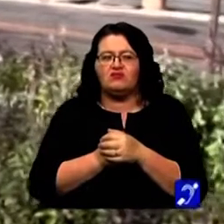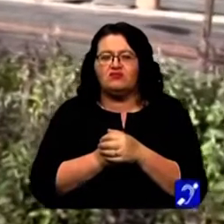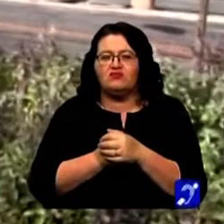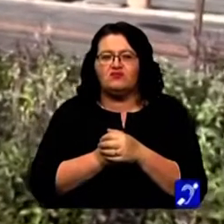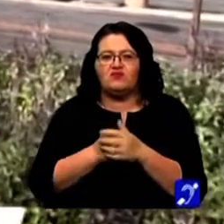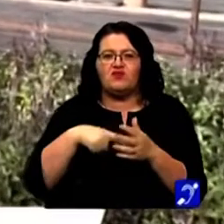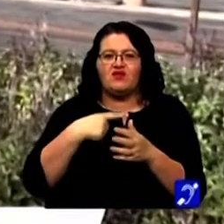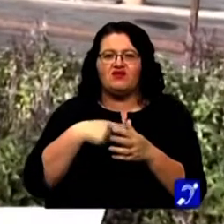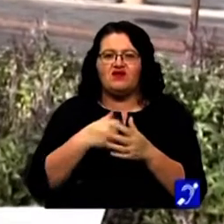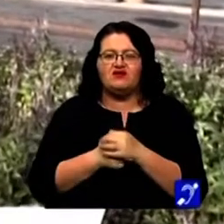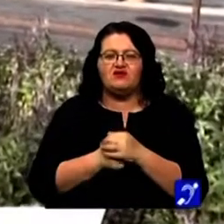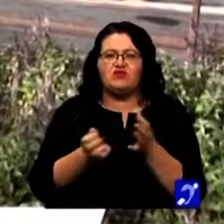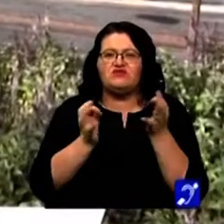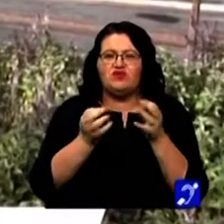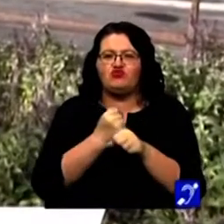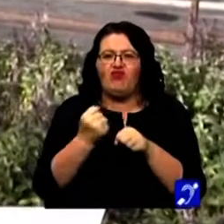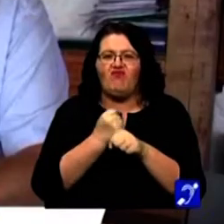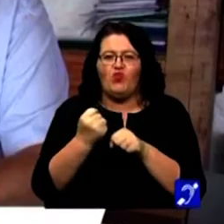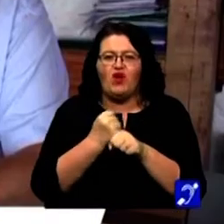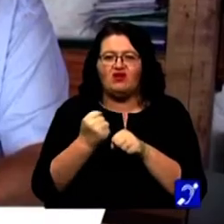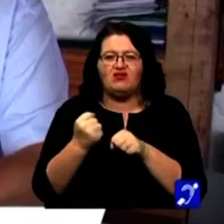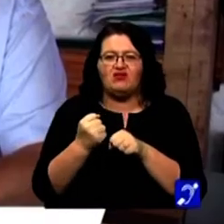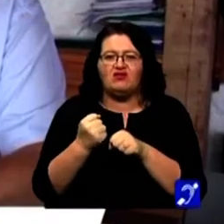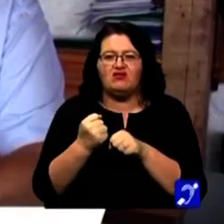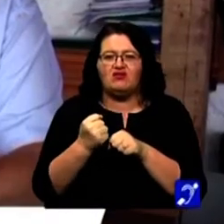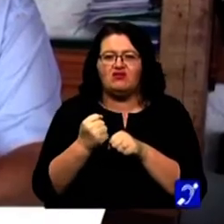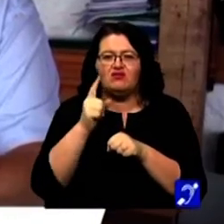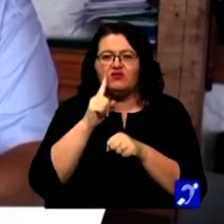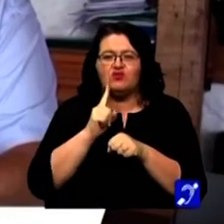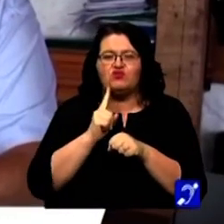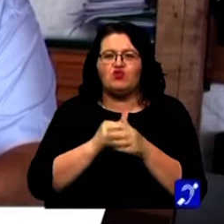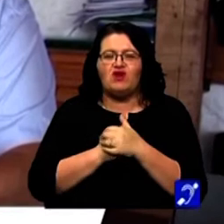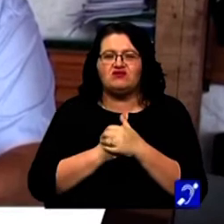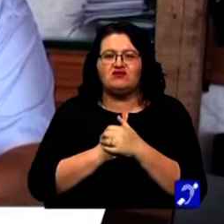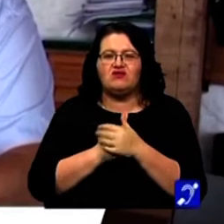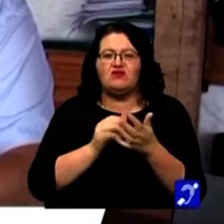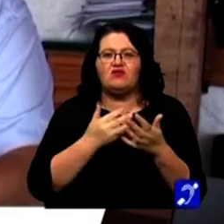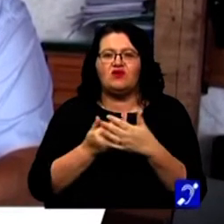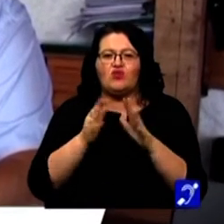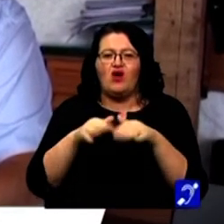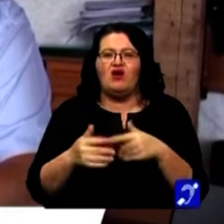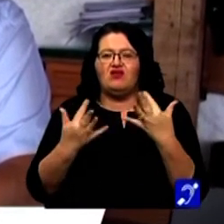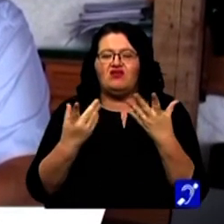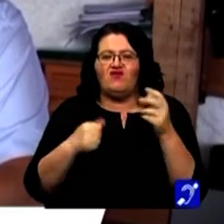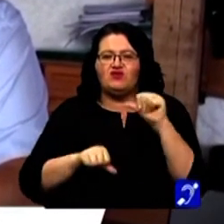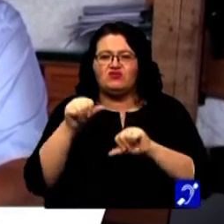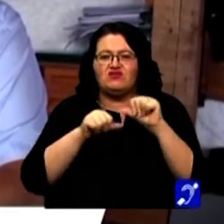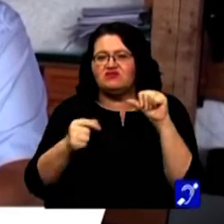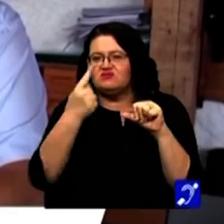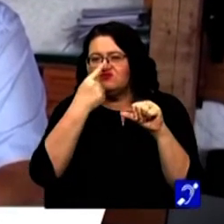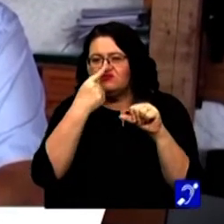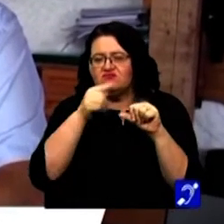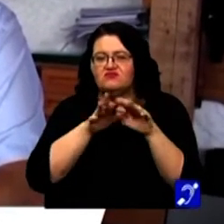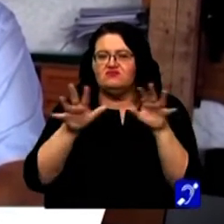Este o specie foarte gustoasă, până faptul că are niște substanțe volatile care